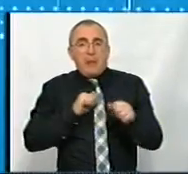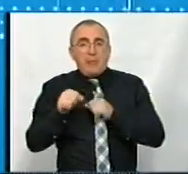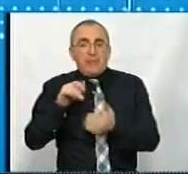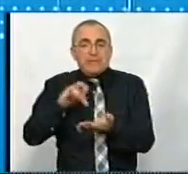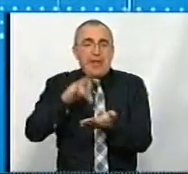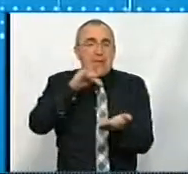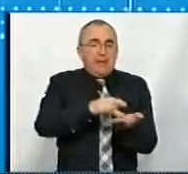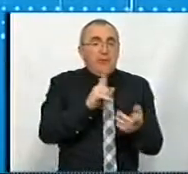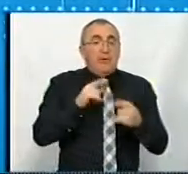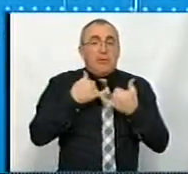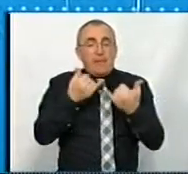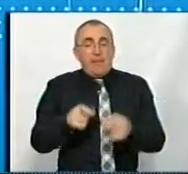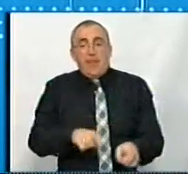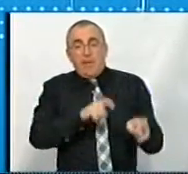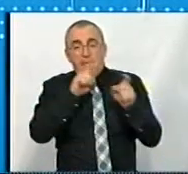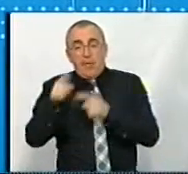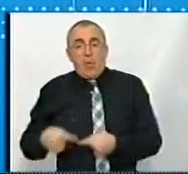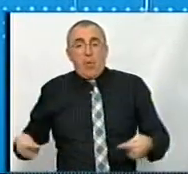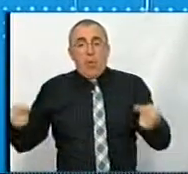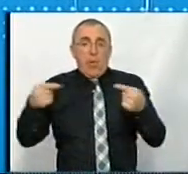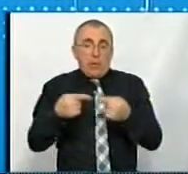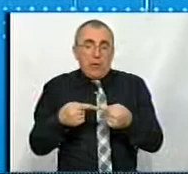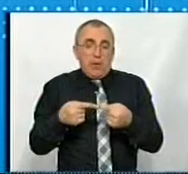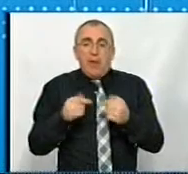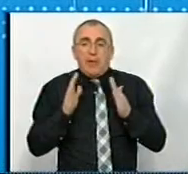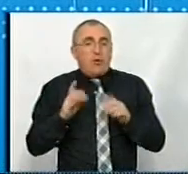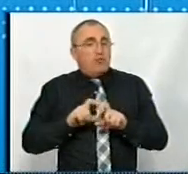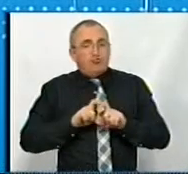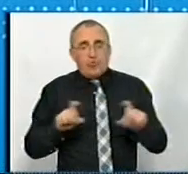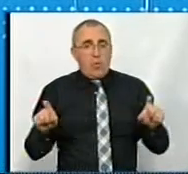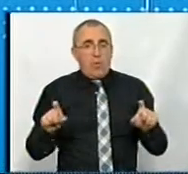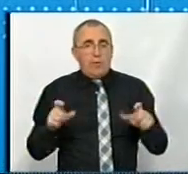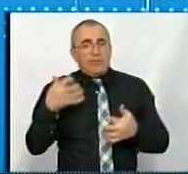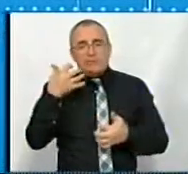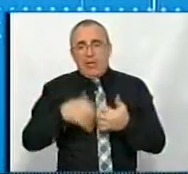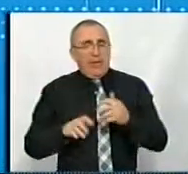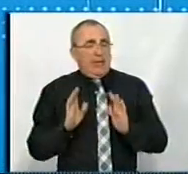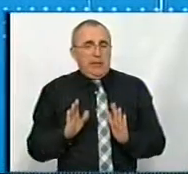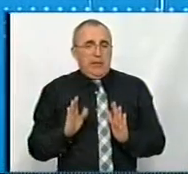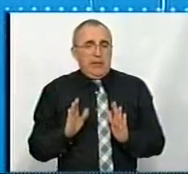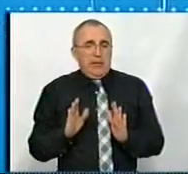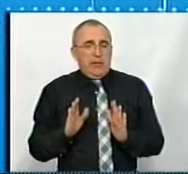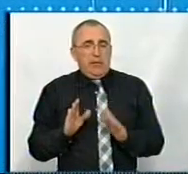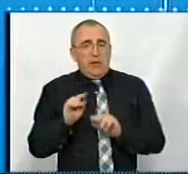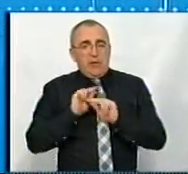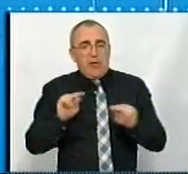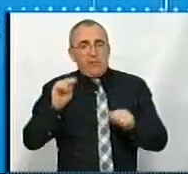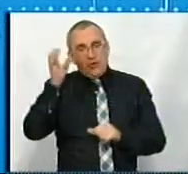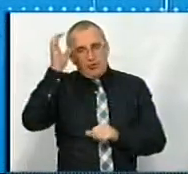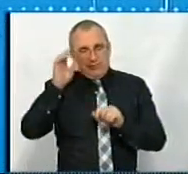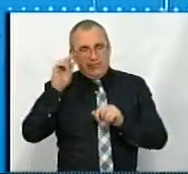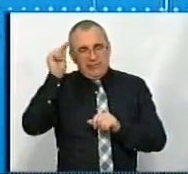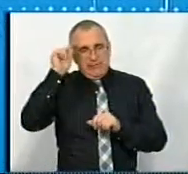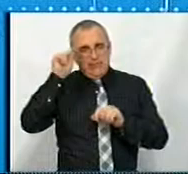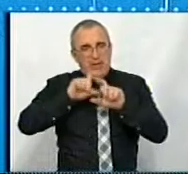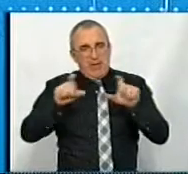Для того, щоб перейти від конкретної, не тільки школи, не тільки середні навчальні заклади, не тільки